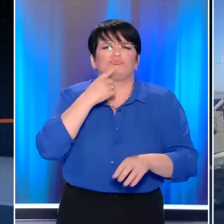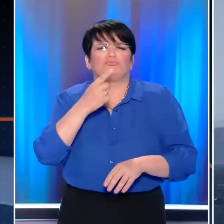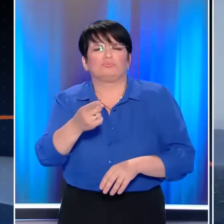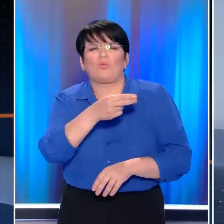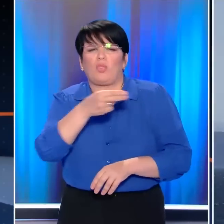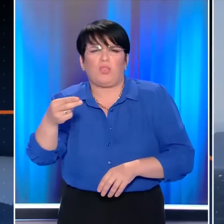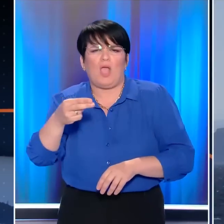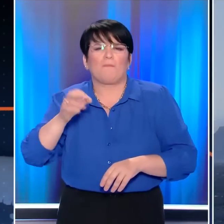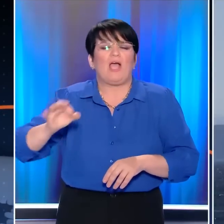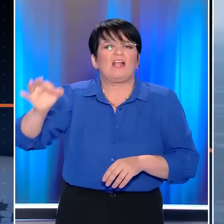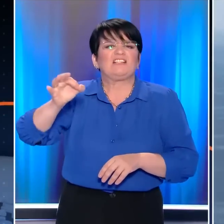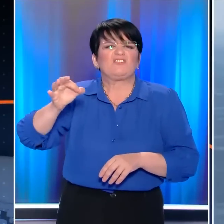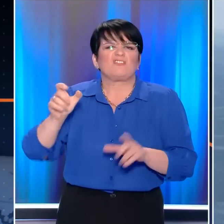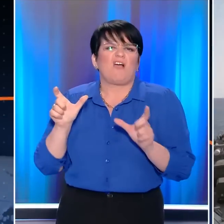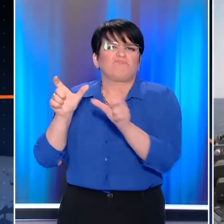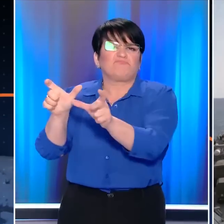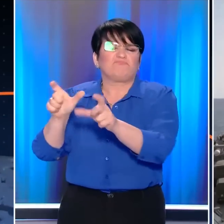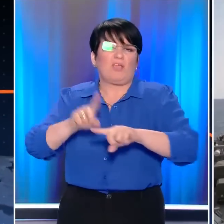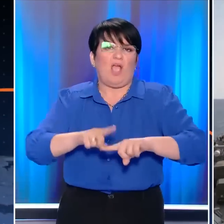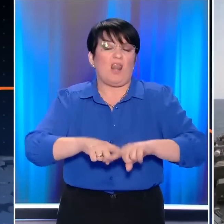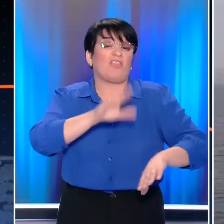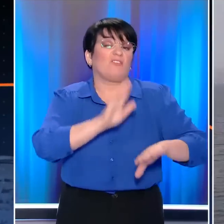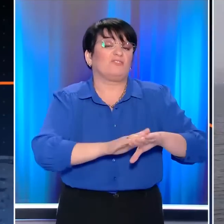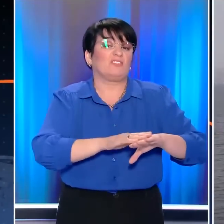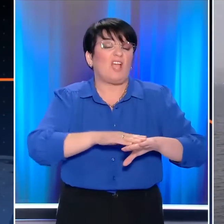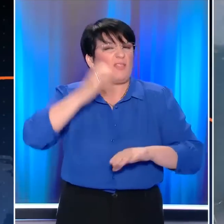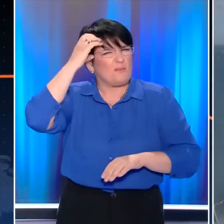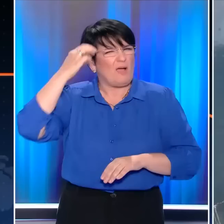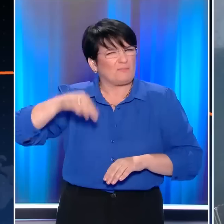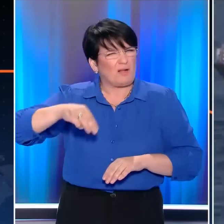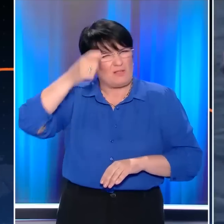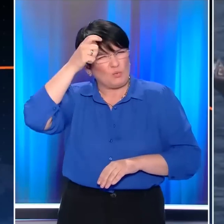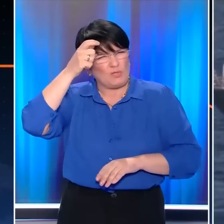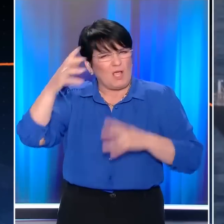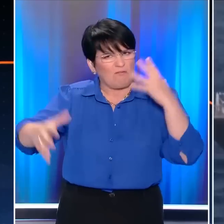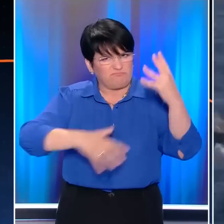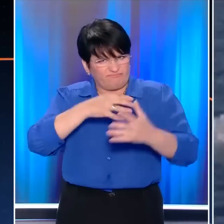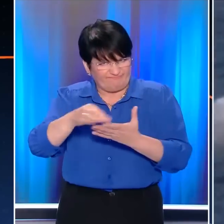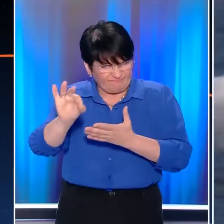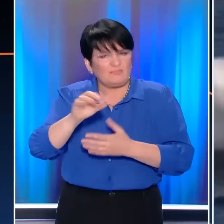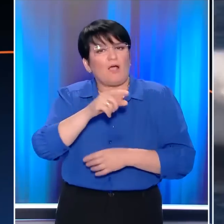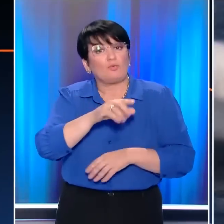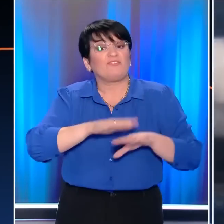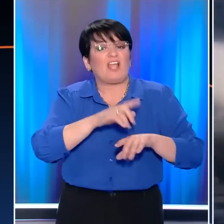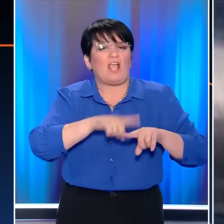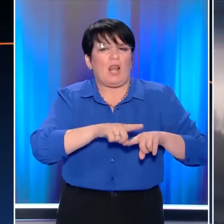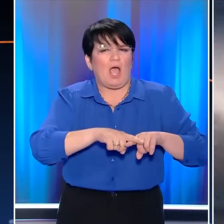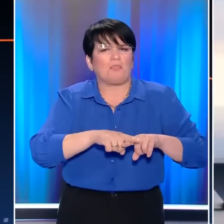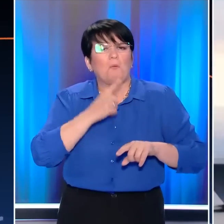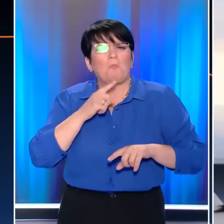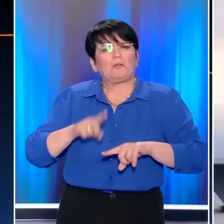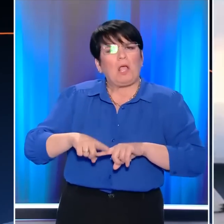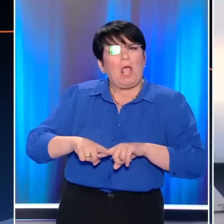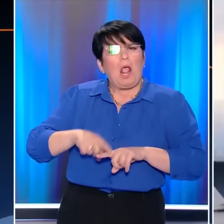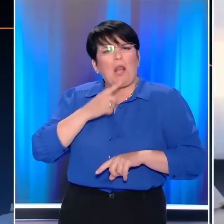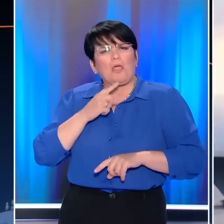αποκλεισμό ελληνικά νησιά. Δείχνουν την Ελλάδα ως εμπριστή για τις πυρκακές στη Μαρμαρίδα, ενώ οι εκτιμήσεις υποστηρίζουν πως η Αθήνα σχεδιάζει να επιτεθεί στην